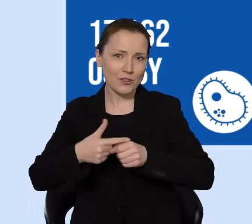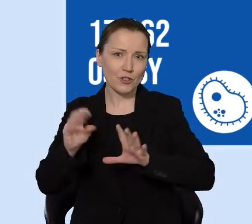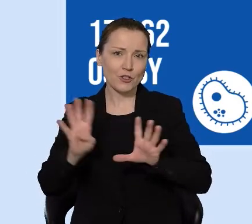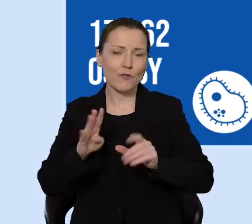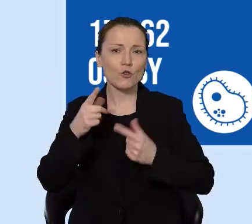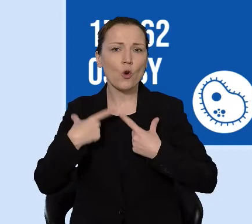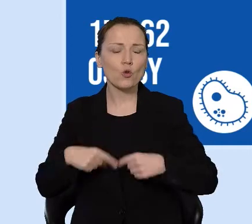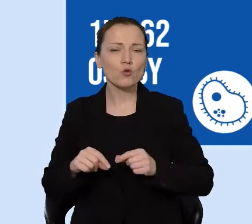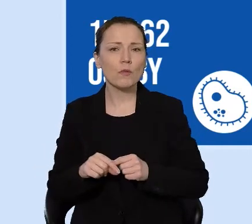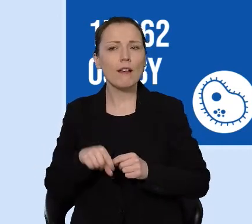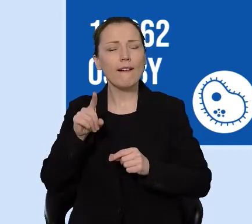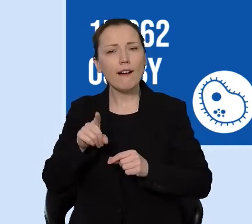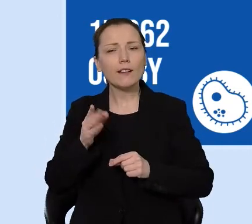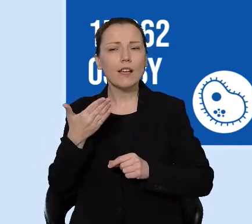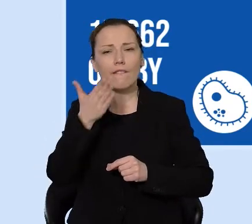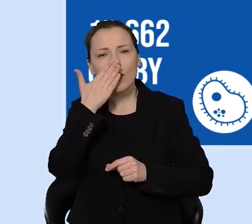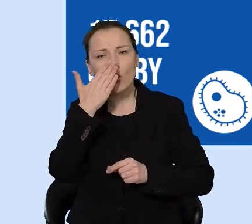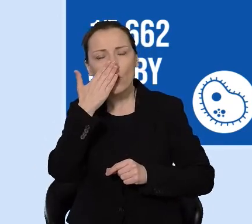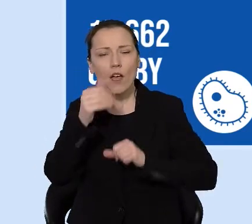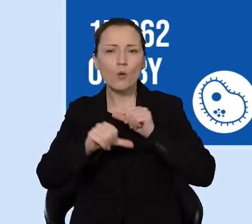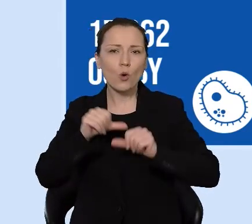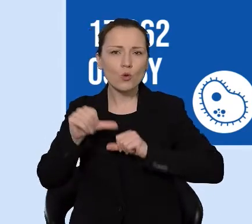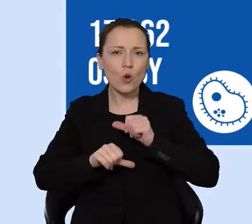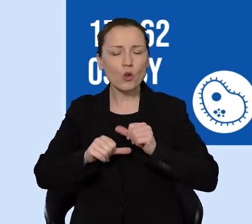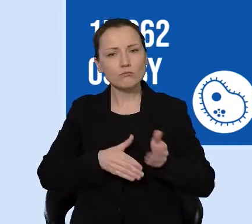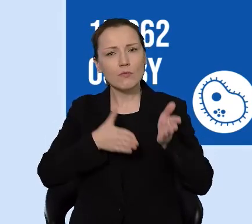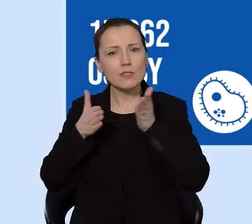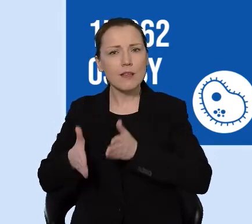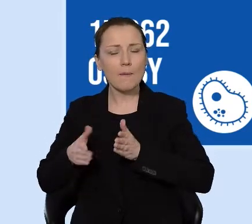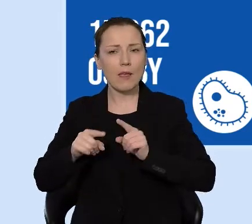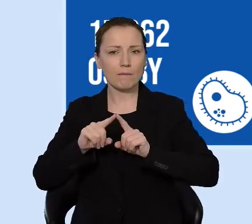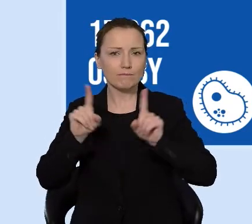zakażenia w trakcie roku, to poproszę o kolejną planszę.